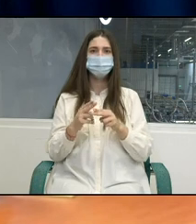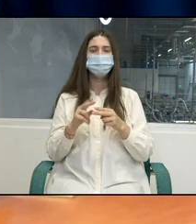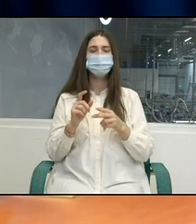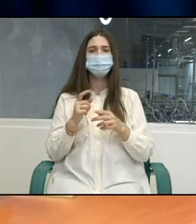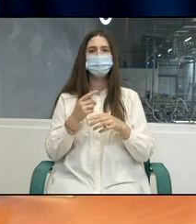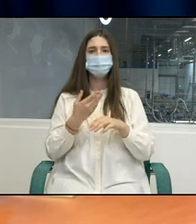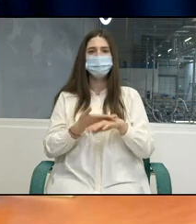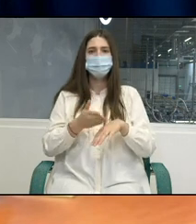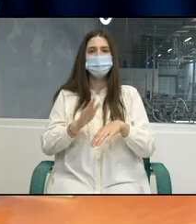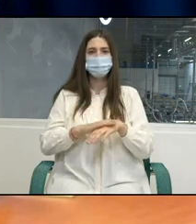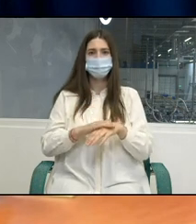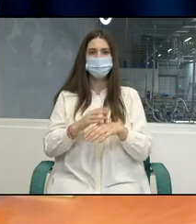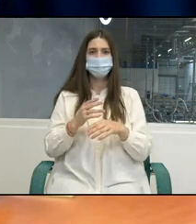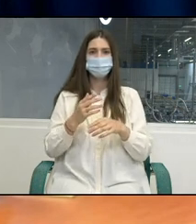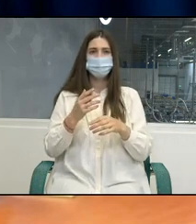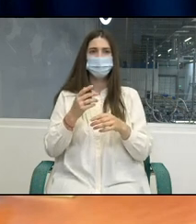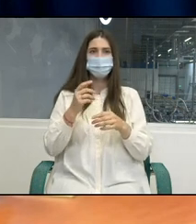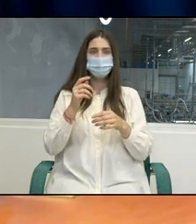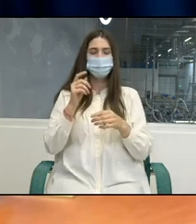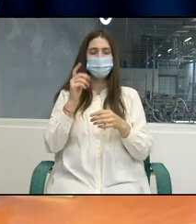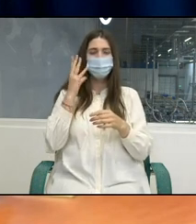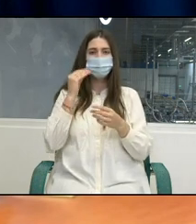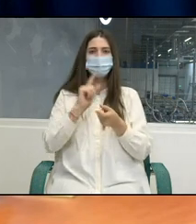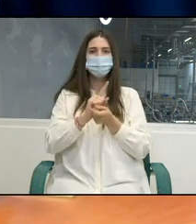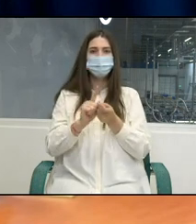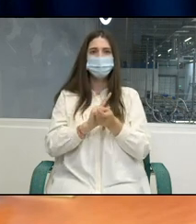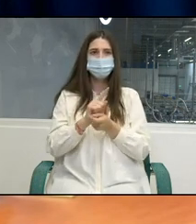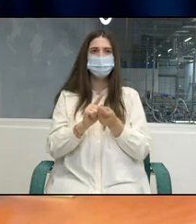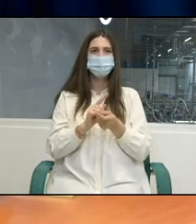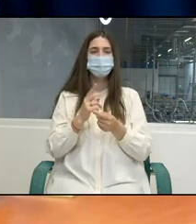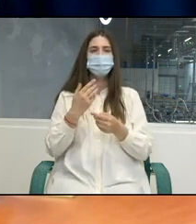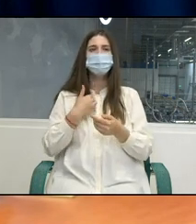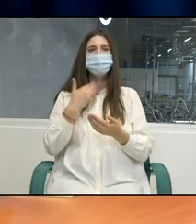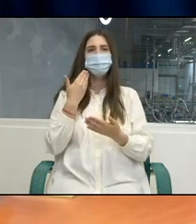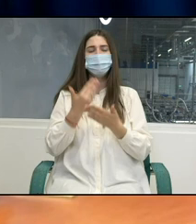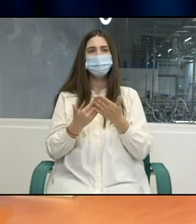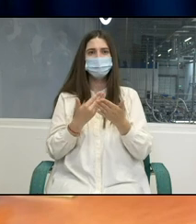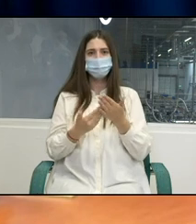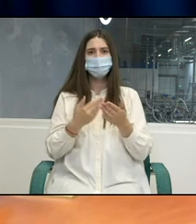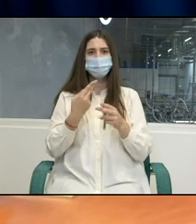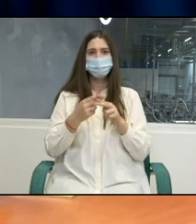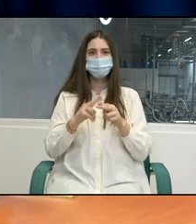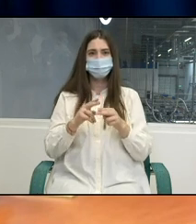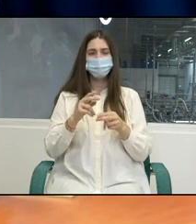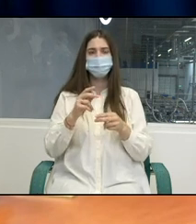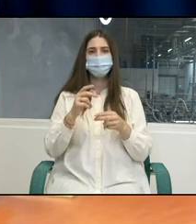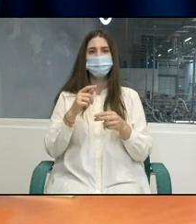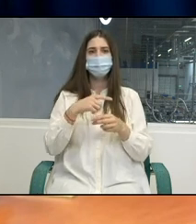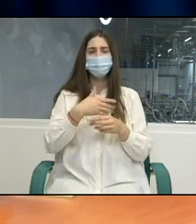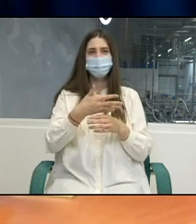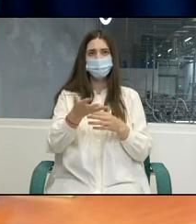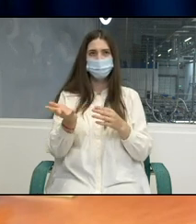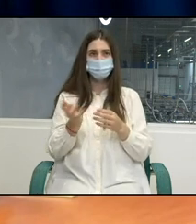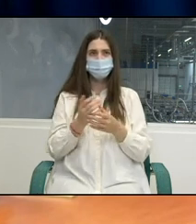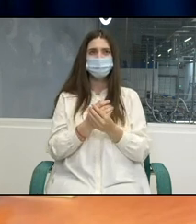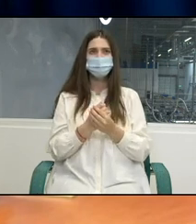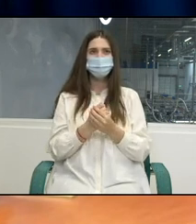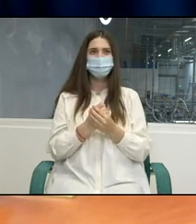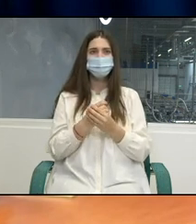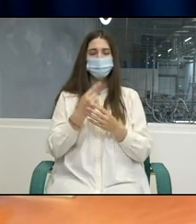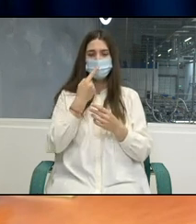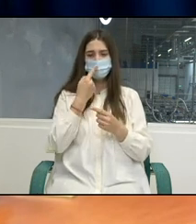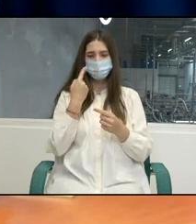de tranziția a Republicii Moldova. Dați-mi voie să vă dau doar două exemple aceste cooperari strânse din ultimii ani. În primul rând,